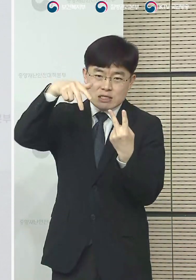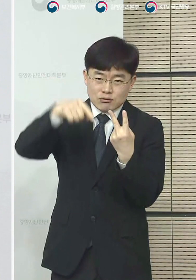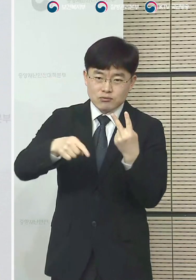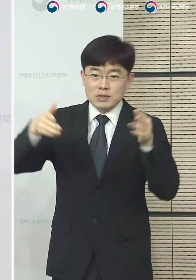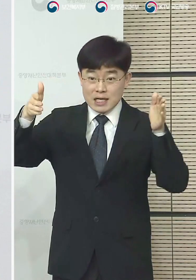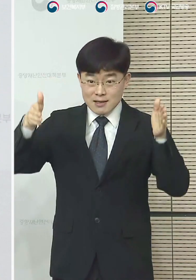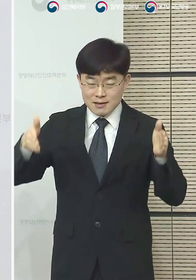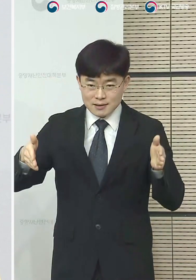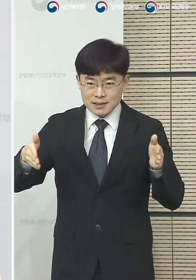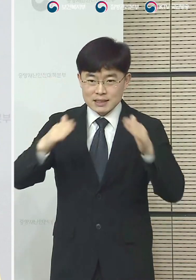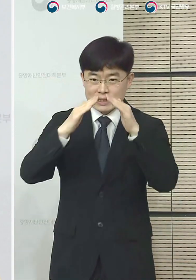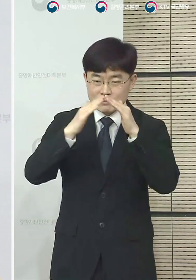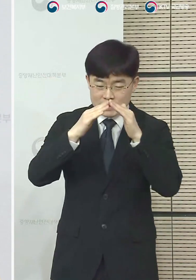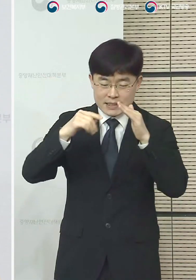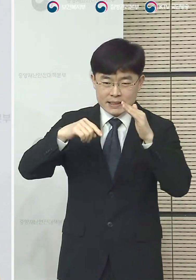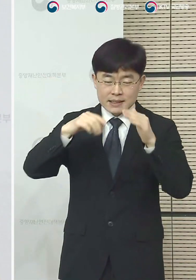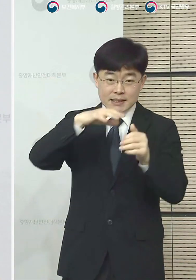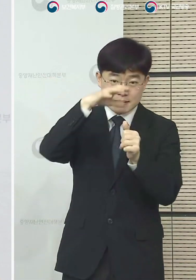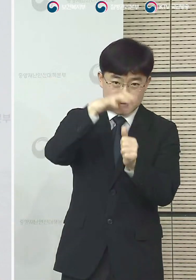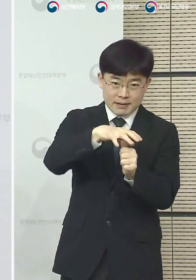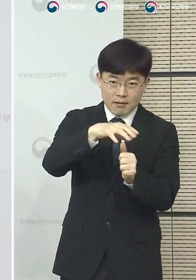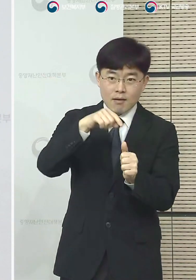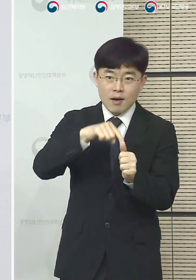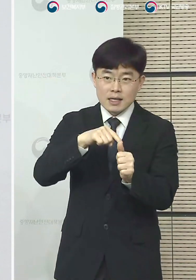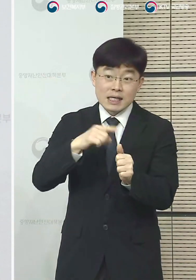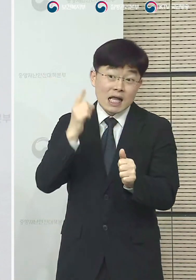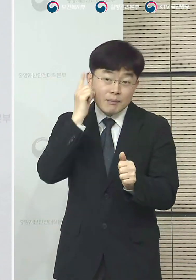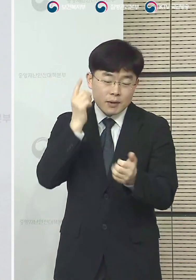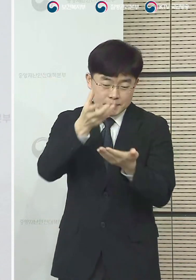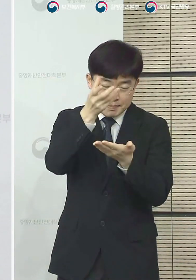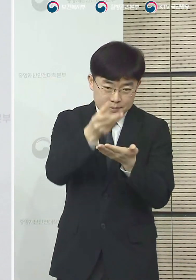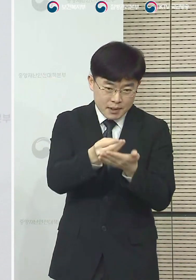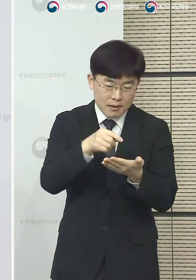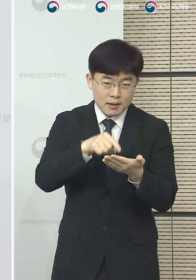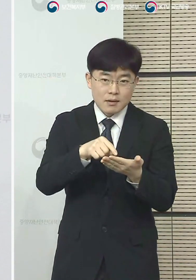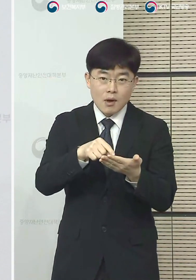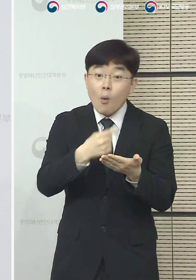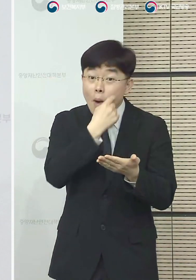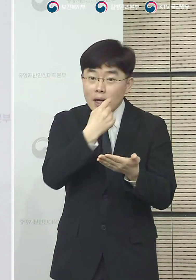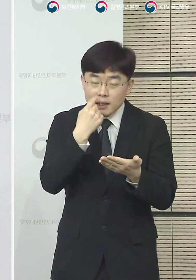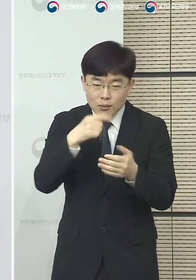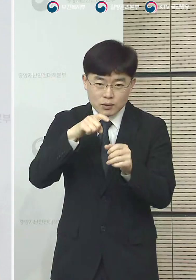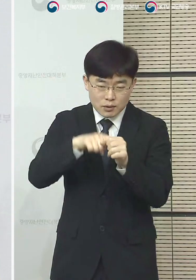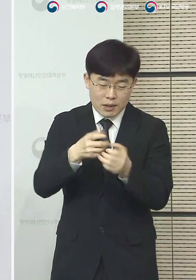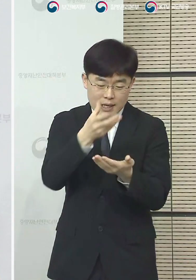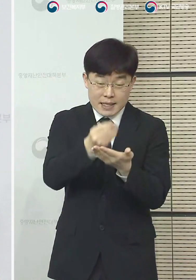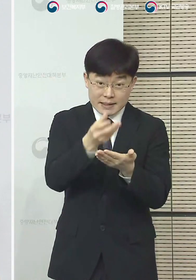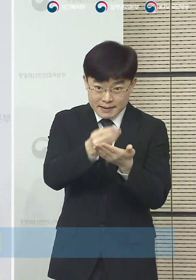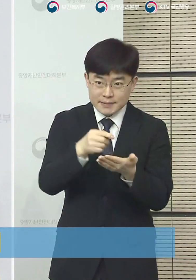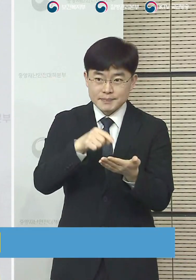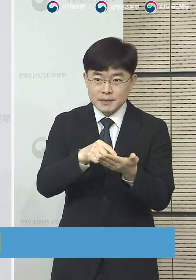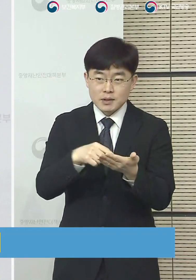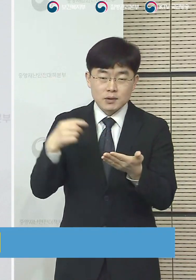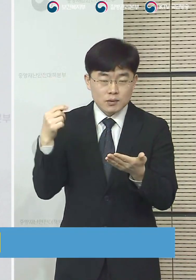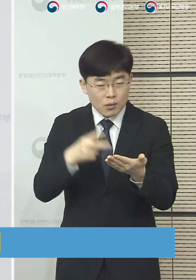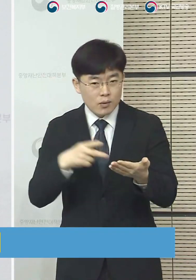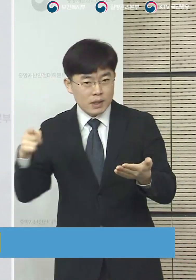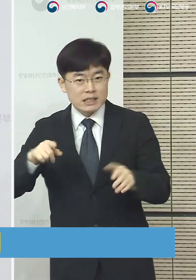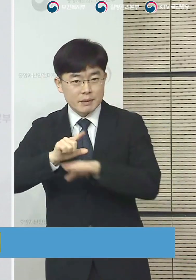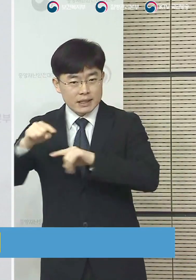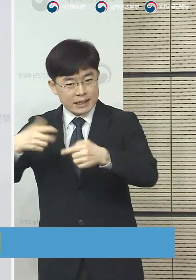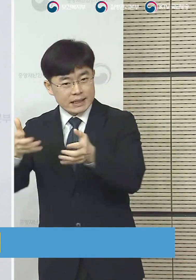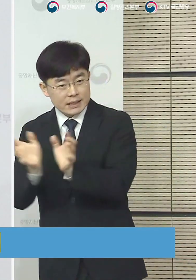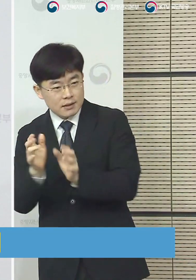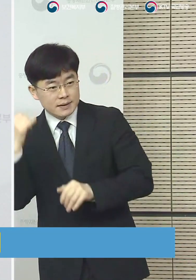자가진단 앱이나 또 아니면 그렇게 해서 연결이 안 되면 전화 등의 방법을 통해서 지자체가